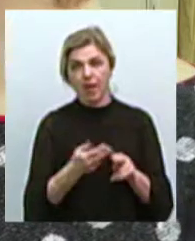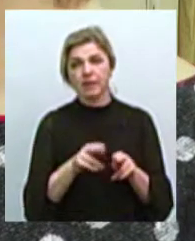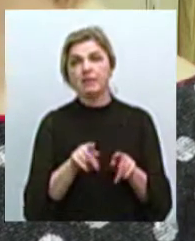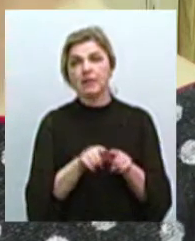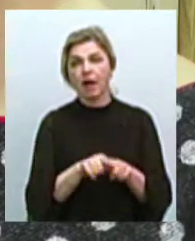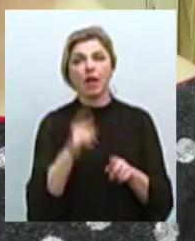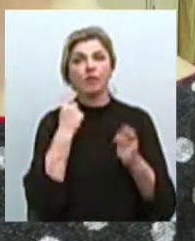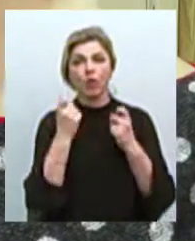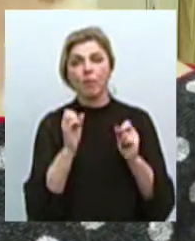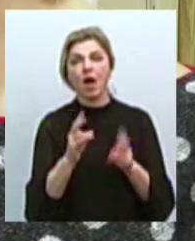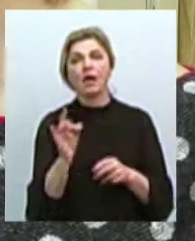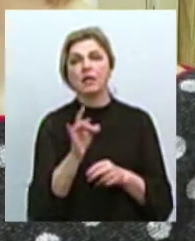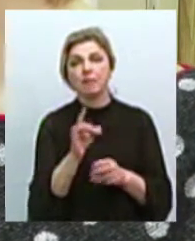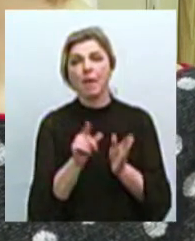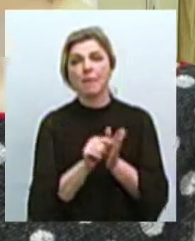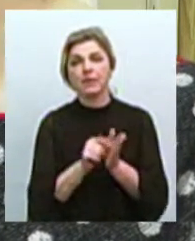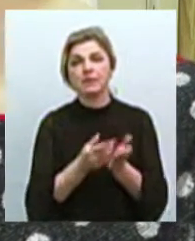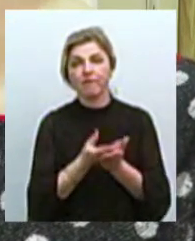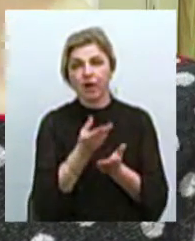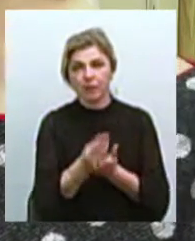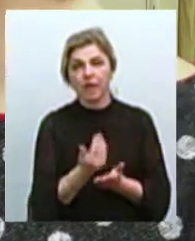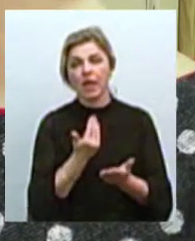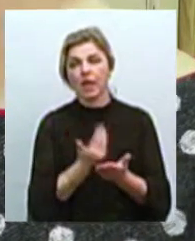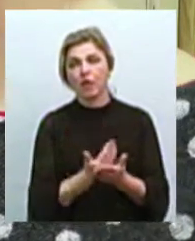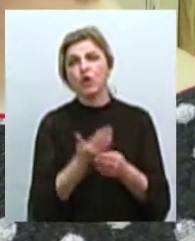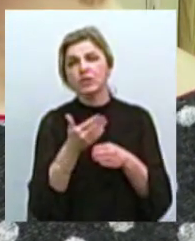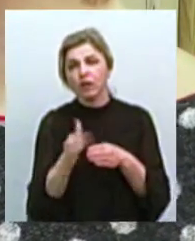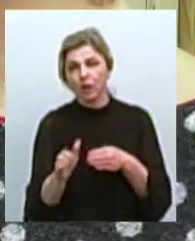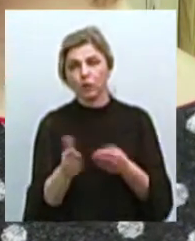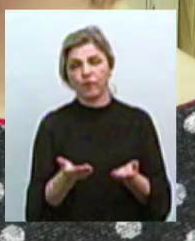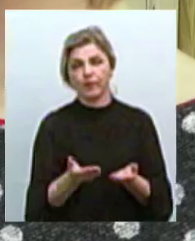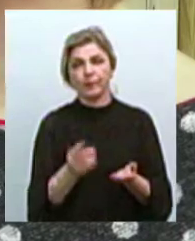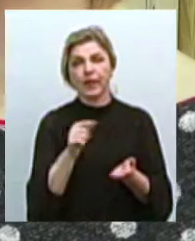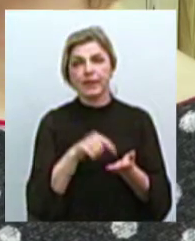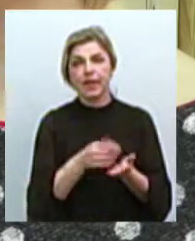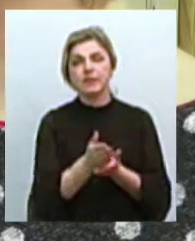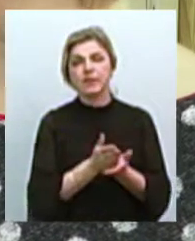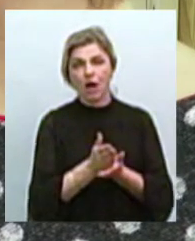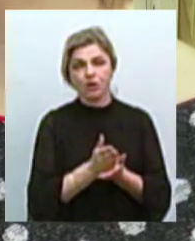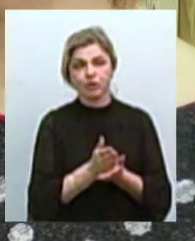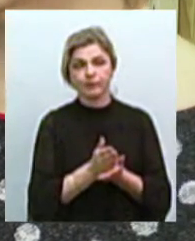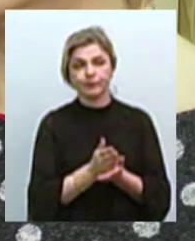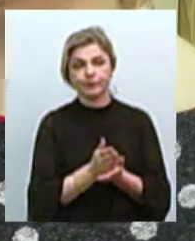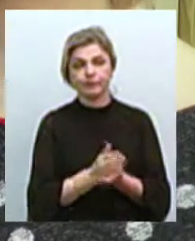інформація, як розмір пенсійної виплати, її складові, знову ж таки той страховий стаж, який